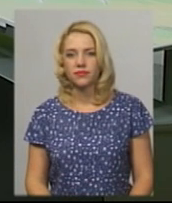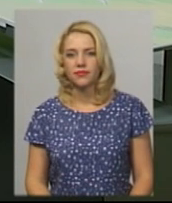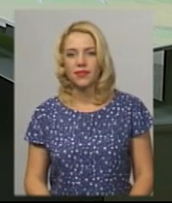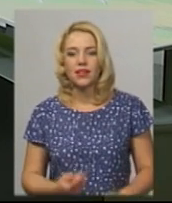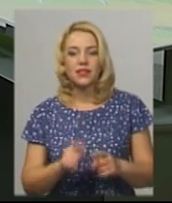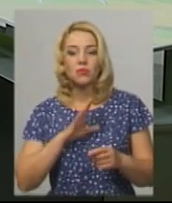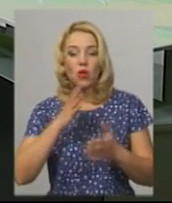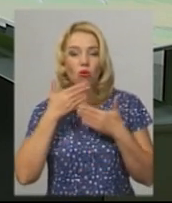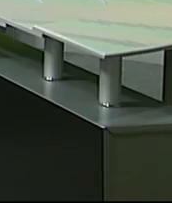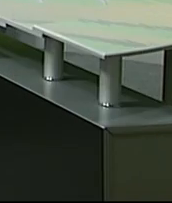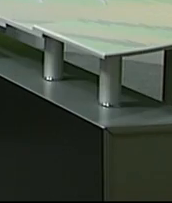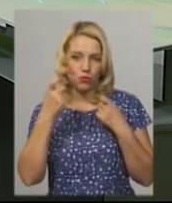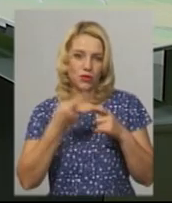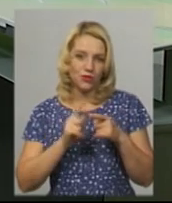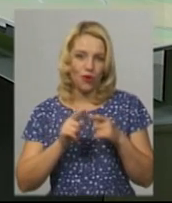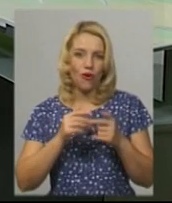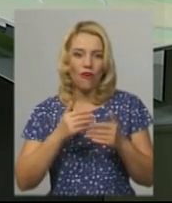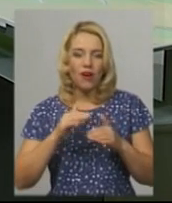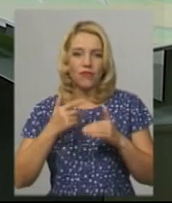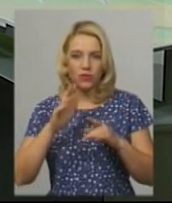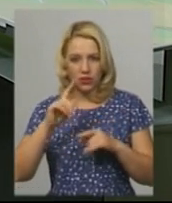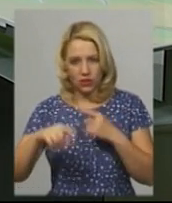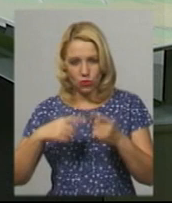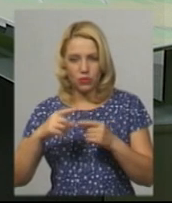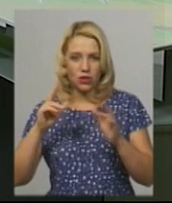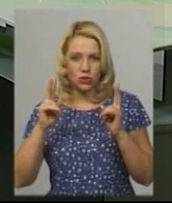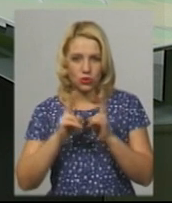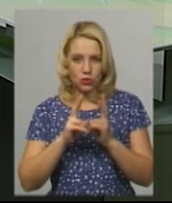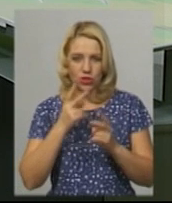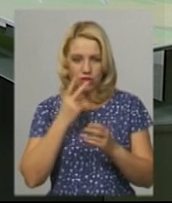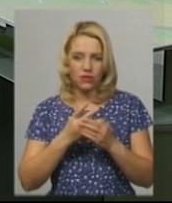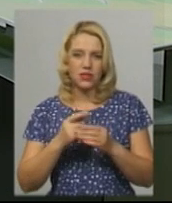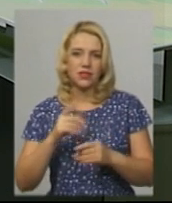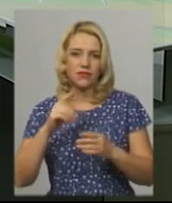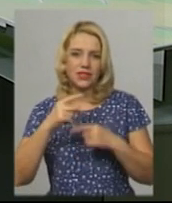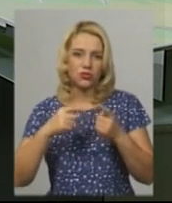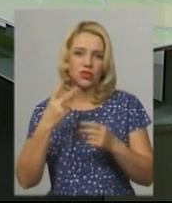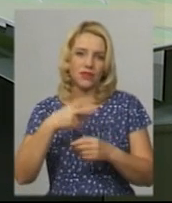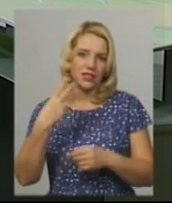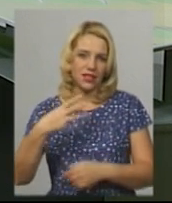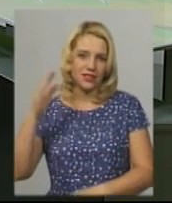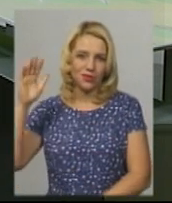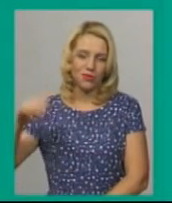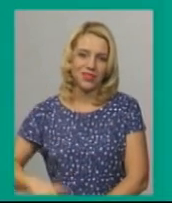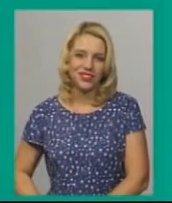Це була остання інформація цього випуску. Більше дивіться у наступному випуску новин у 20.30. На все добре.